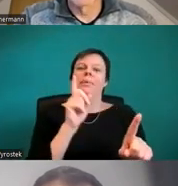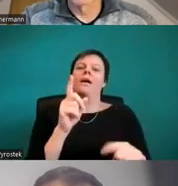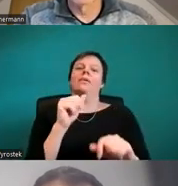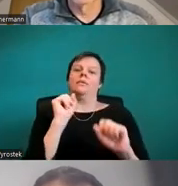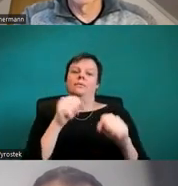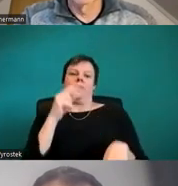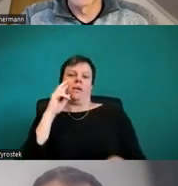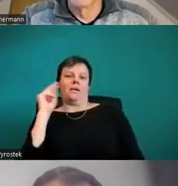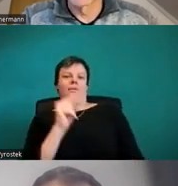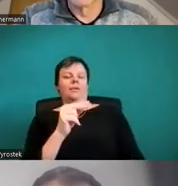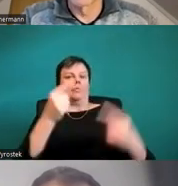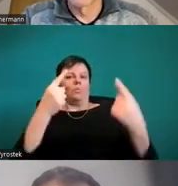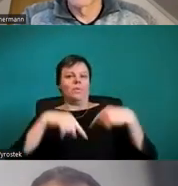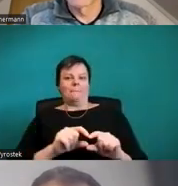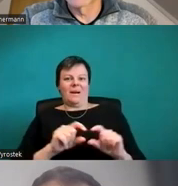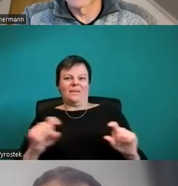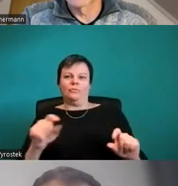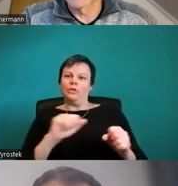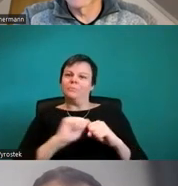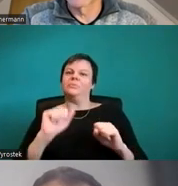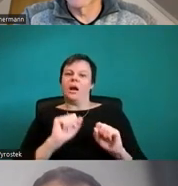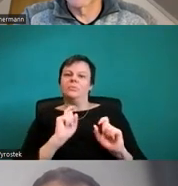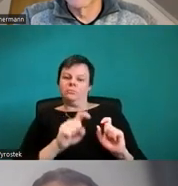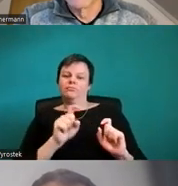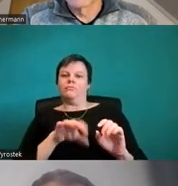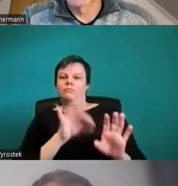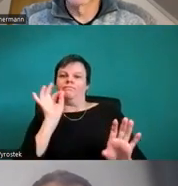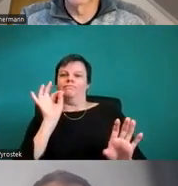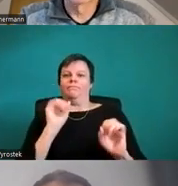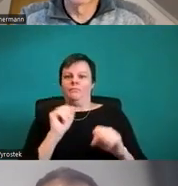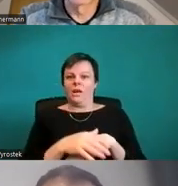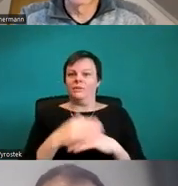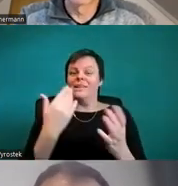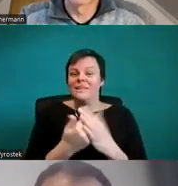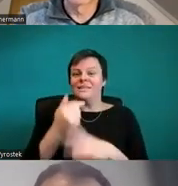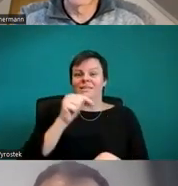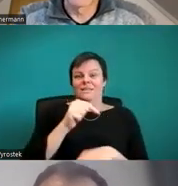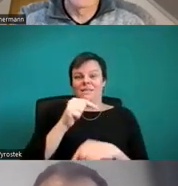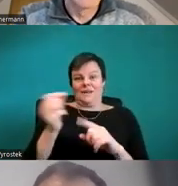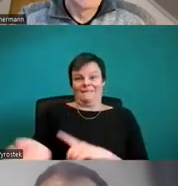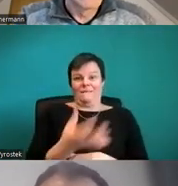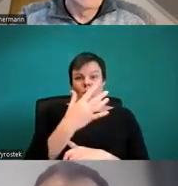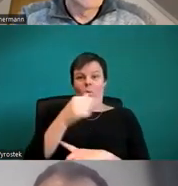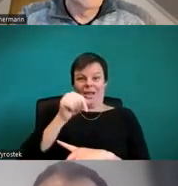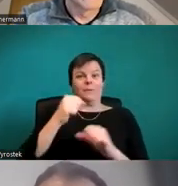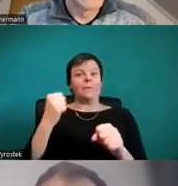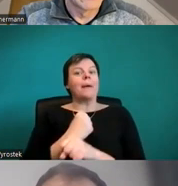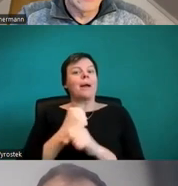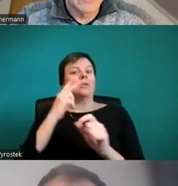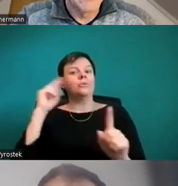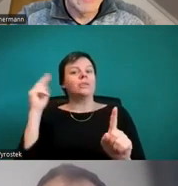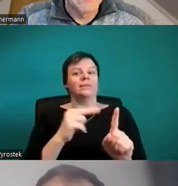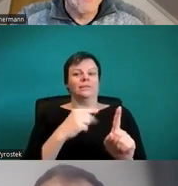Bearbeitungsansicht komme ich immer drauf. Also da ist es kein Problem. Das heißt, man muss sich überlegen, was ist der Zweck dieser